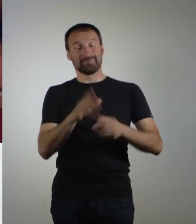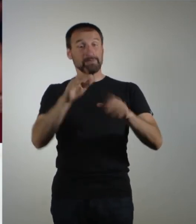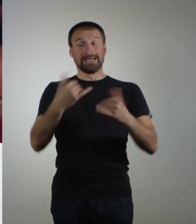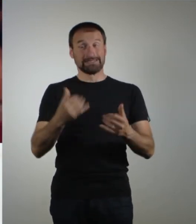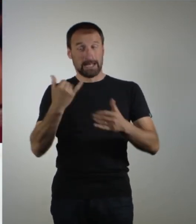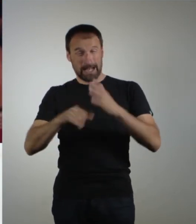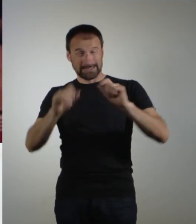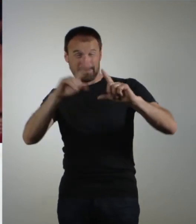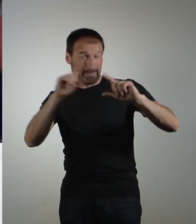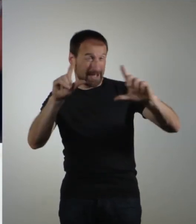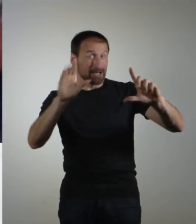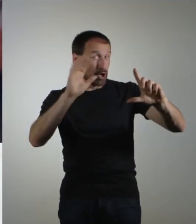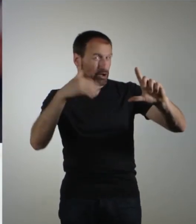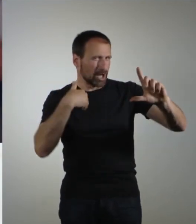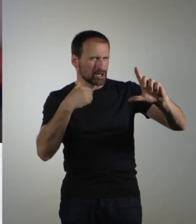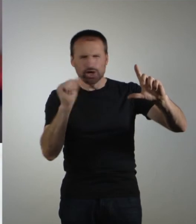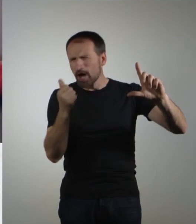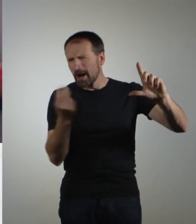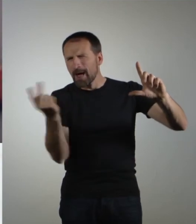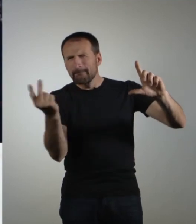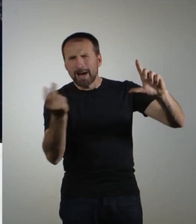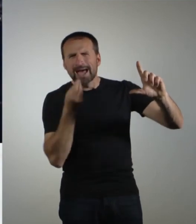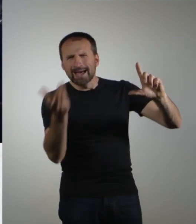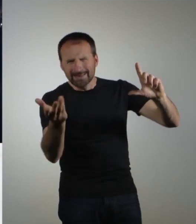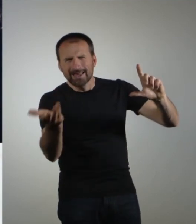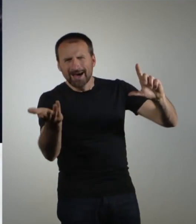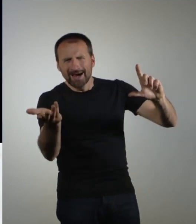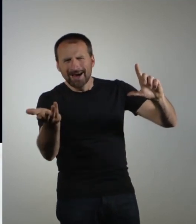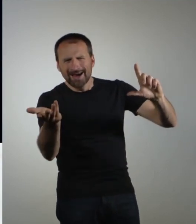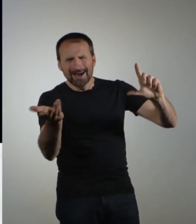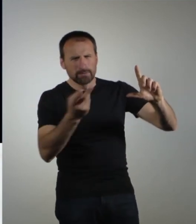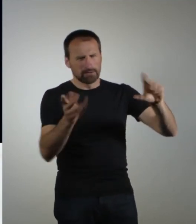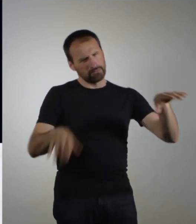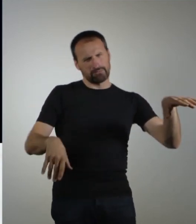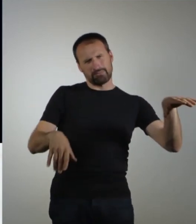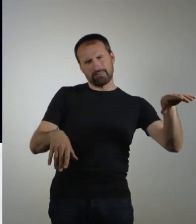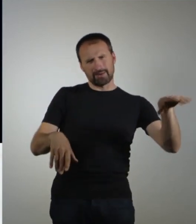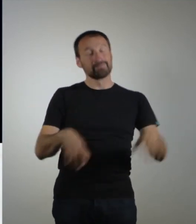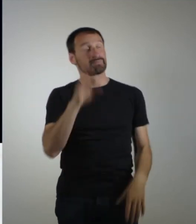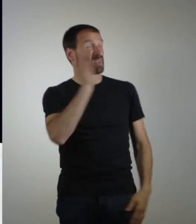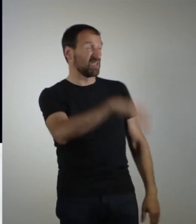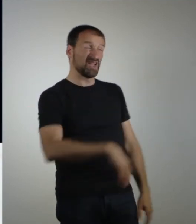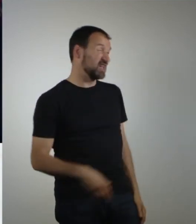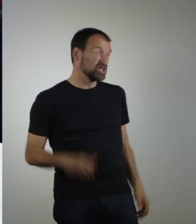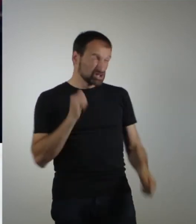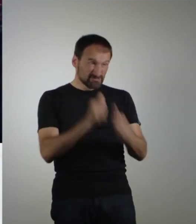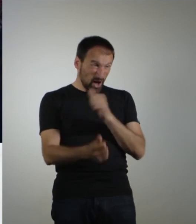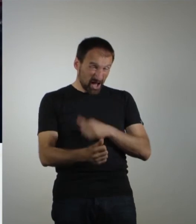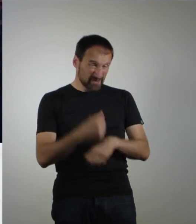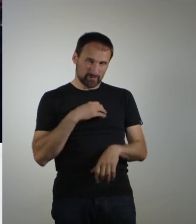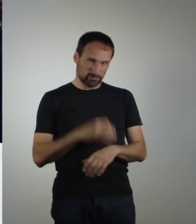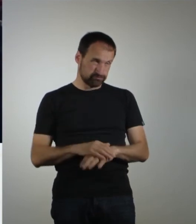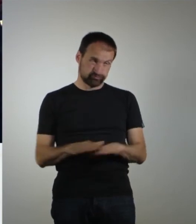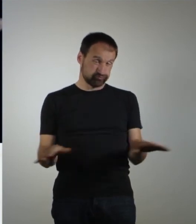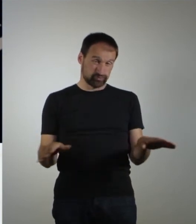Basti und Bautz. Beziehungsweise, was davon übrig ist. Also Leute. Sport ist garantiert nicht meins. Anstrengend.